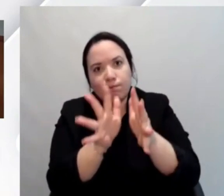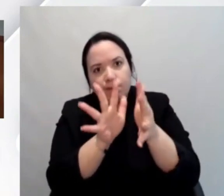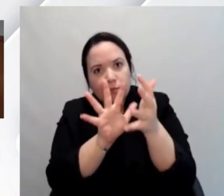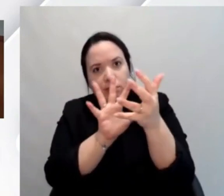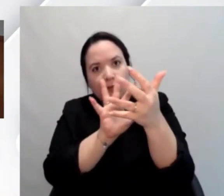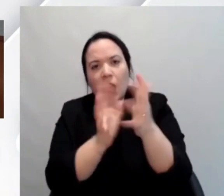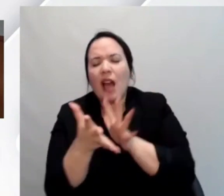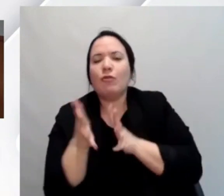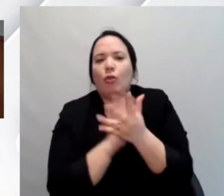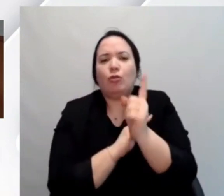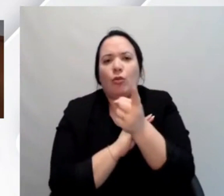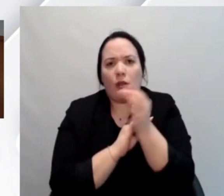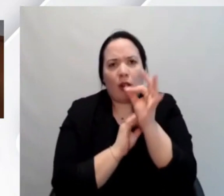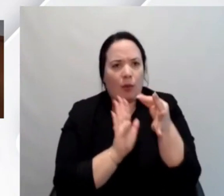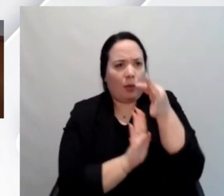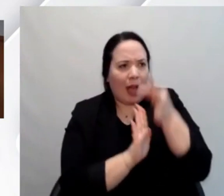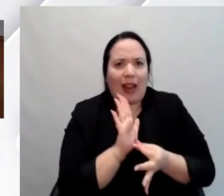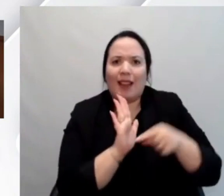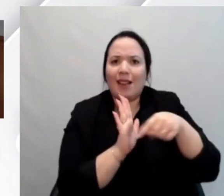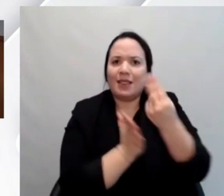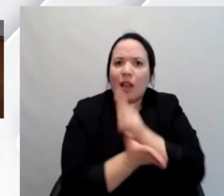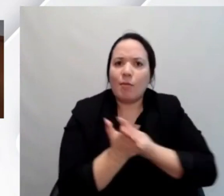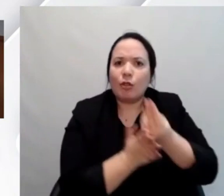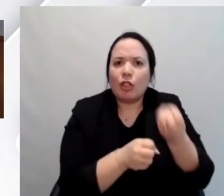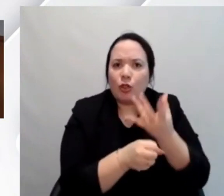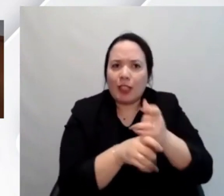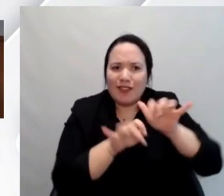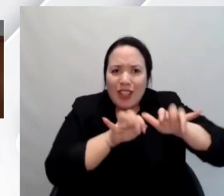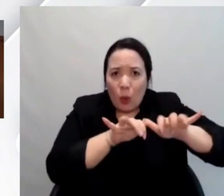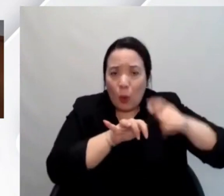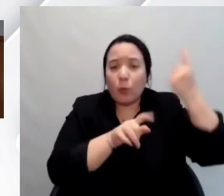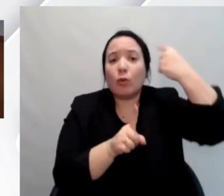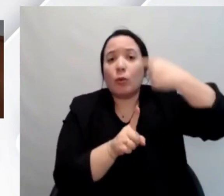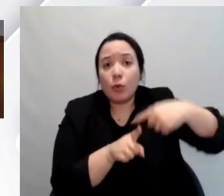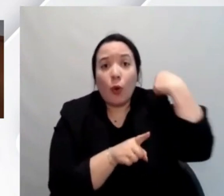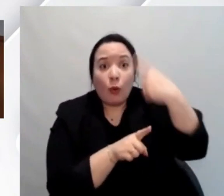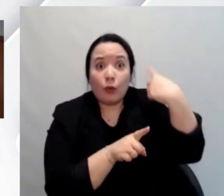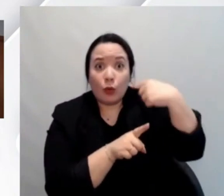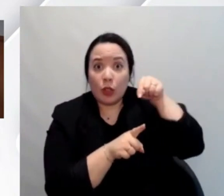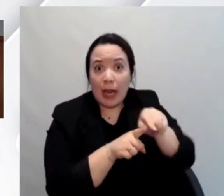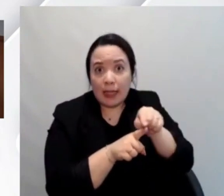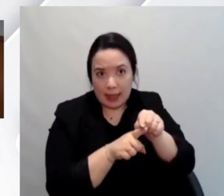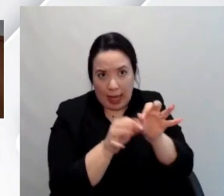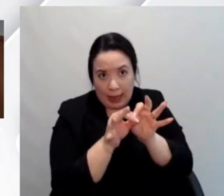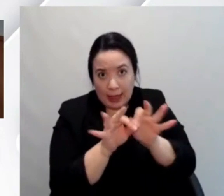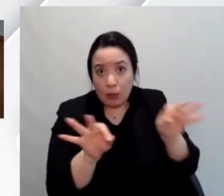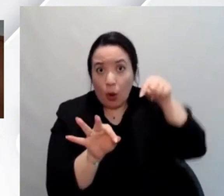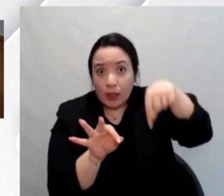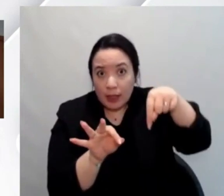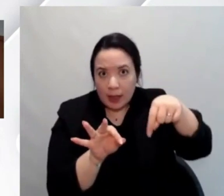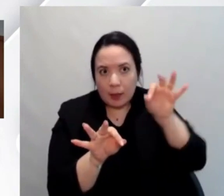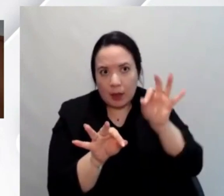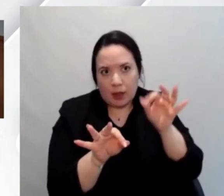caratteristiche di progettazione e sviluppo delle app, delle funzionalità messe a disposizione anche dai dispositivi hardware